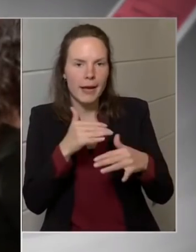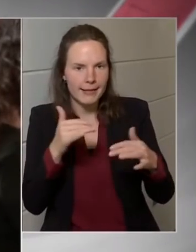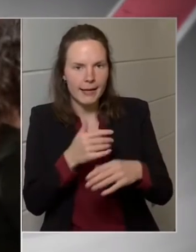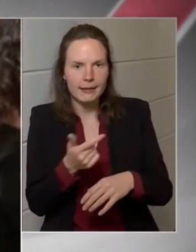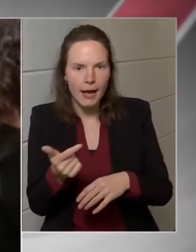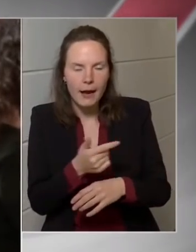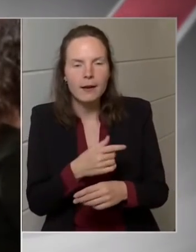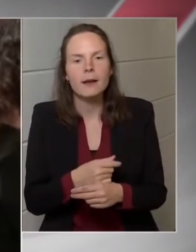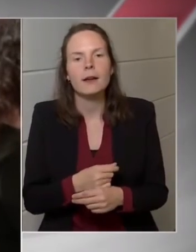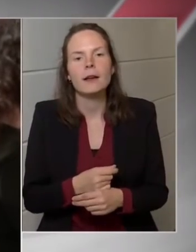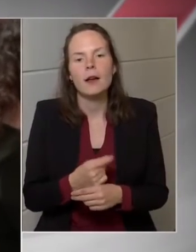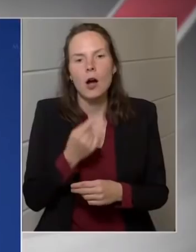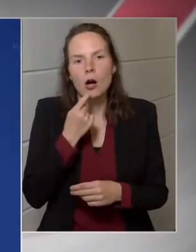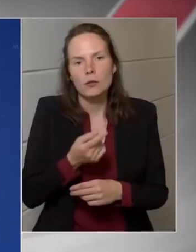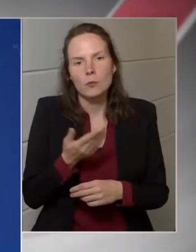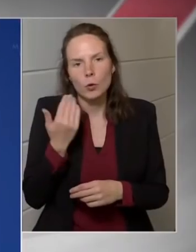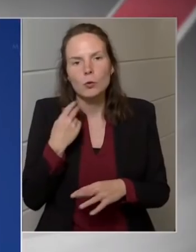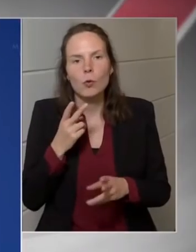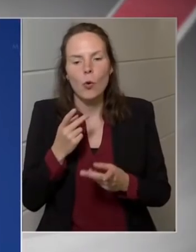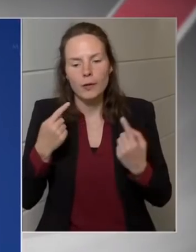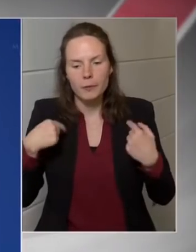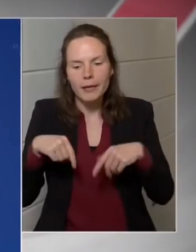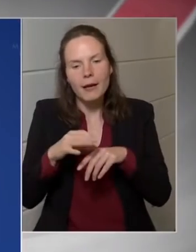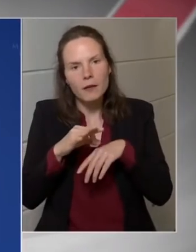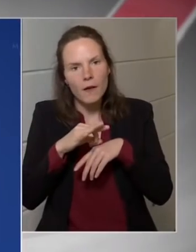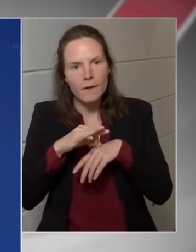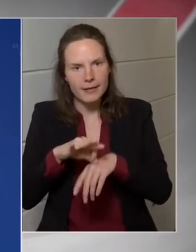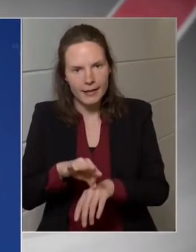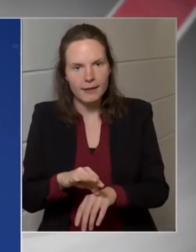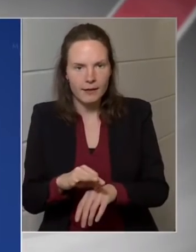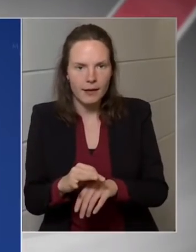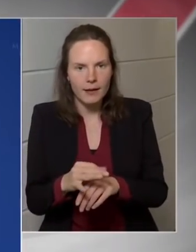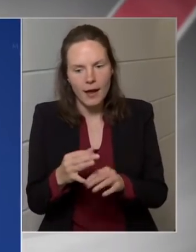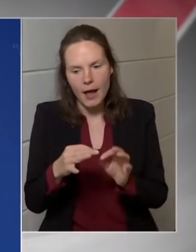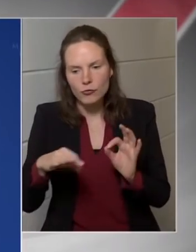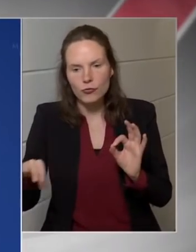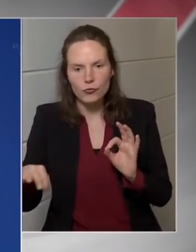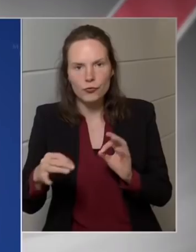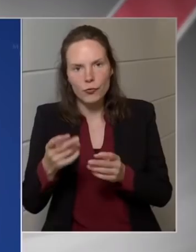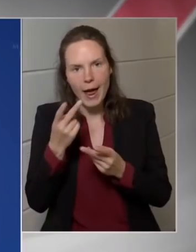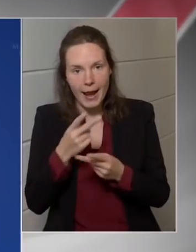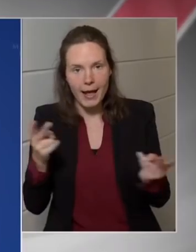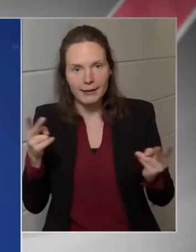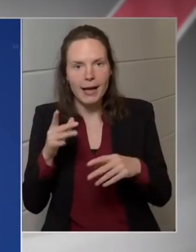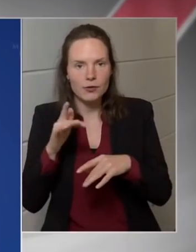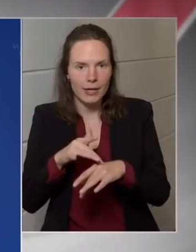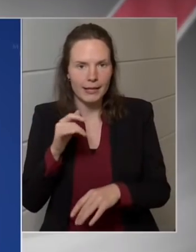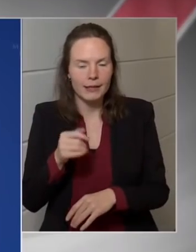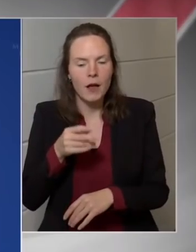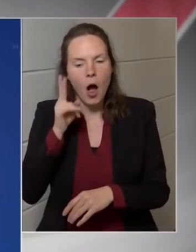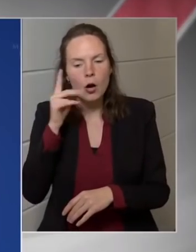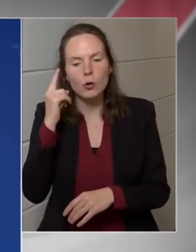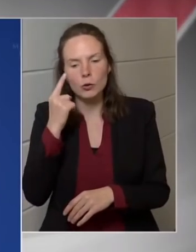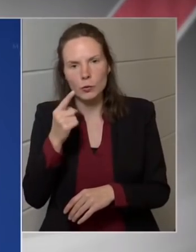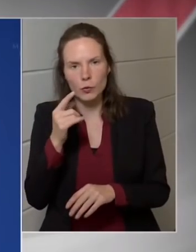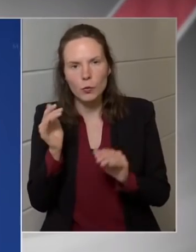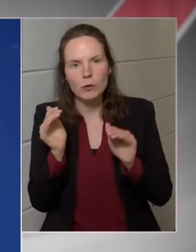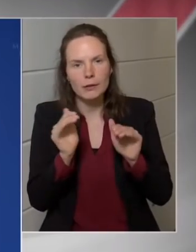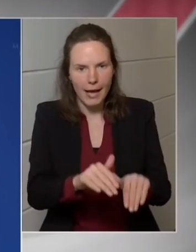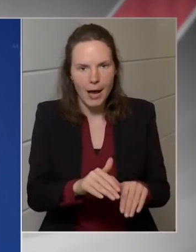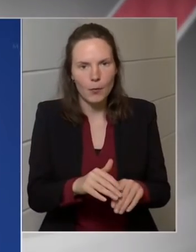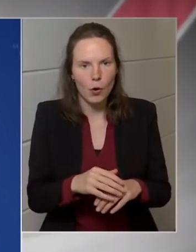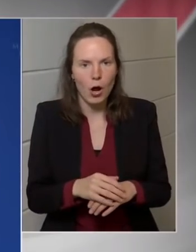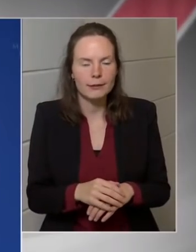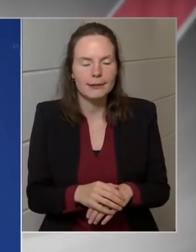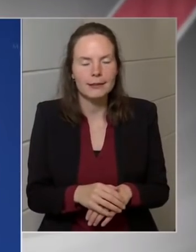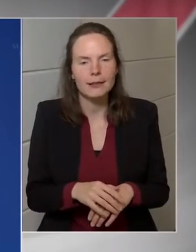bólintani, megszavazzák-e? Beszélt a miniszterelnök úrral az Európa tanácsi elnöke az elmúlt napokban, és mi korábban